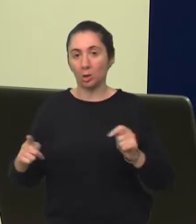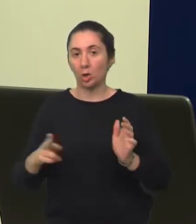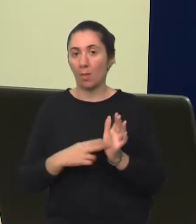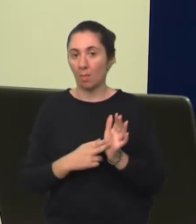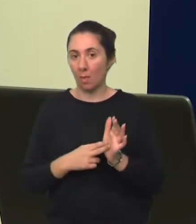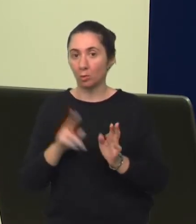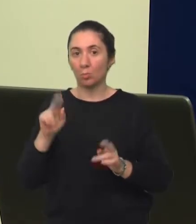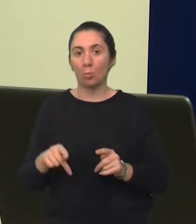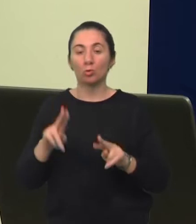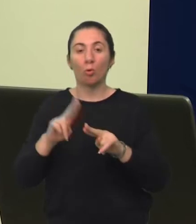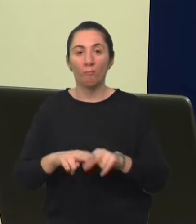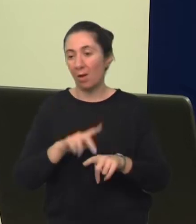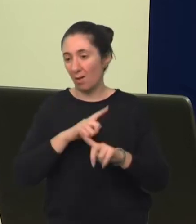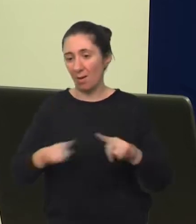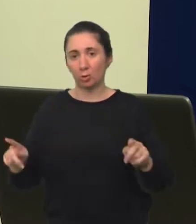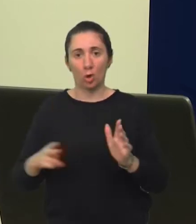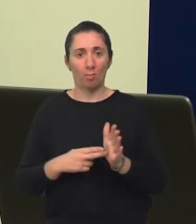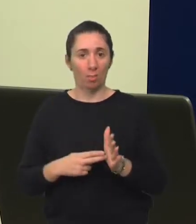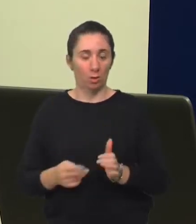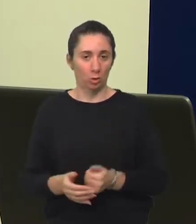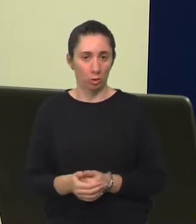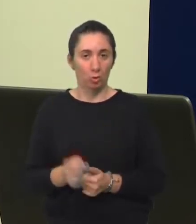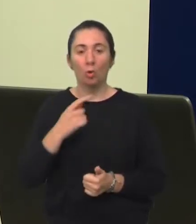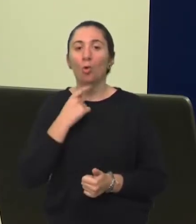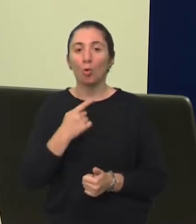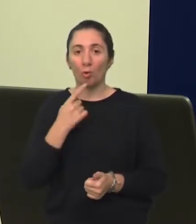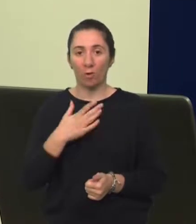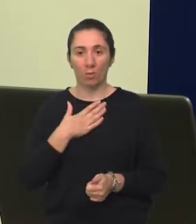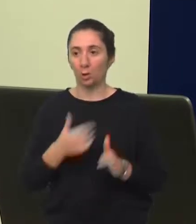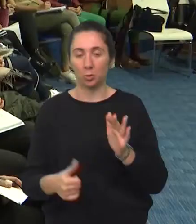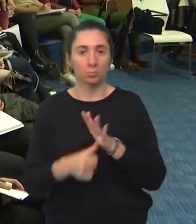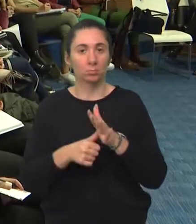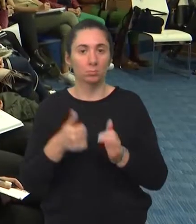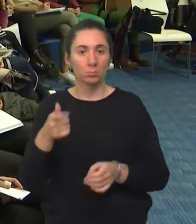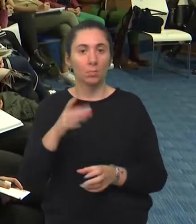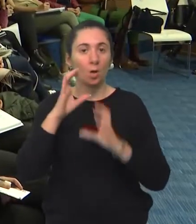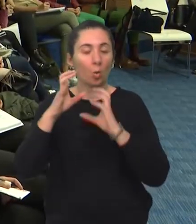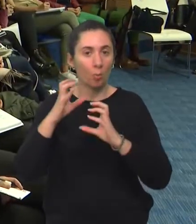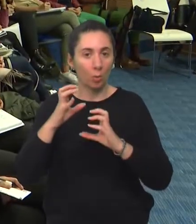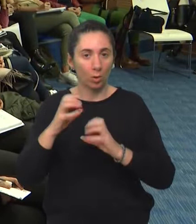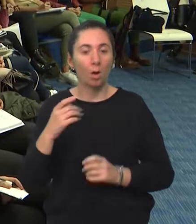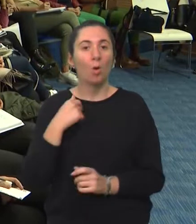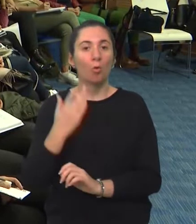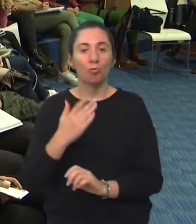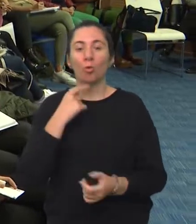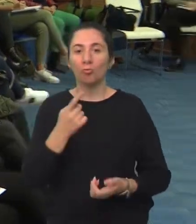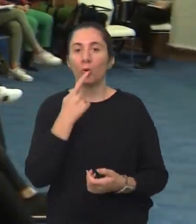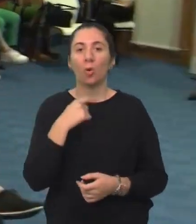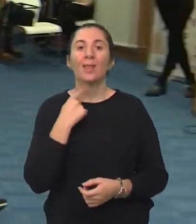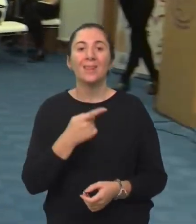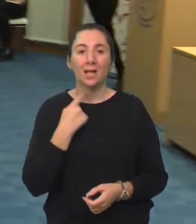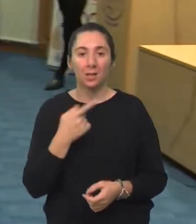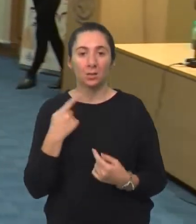načine, odnosno može se ostvariti na različite načine. Govor je naše primarno sredstvo komunikacije i zato uvijek govorimo o jezično